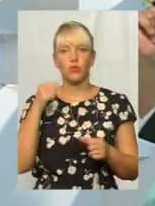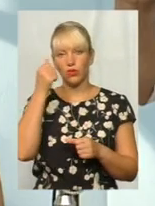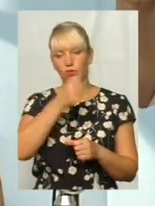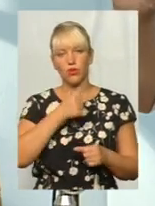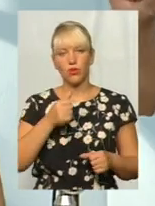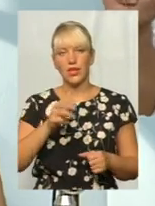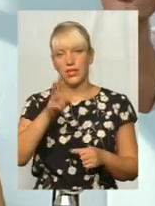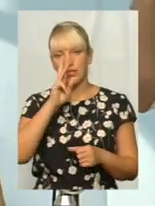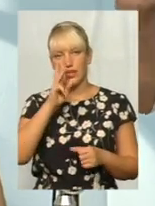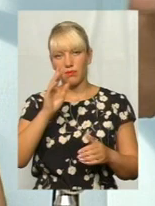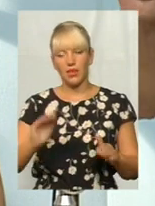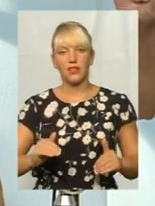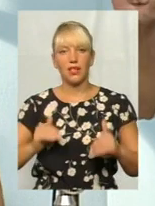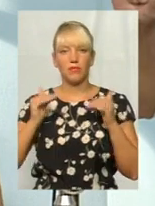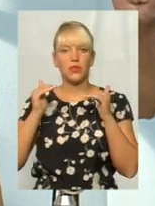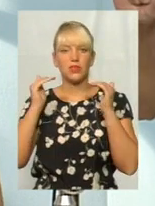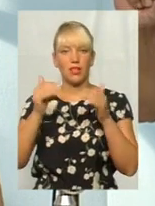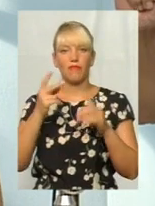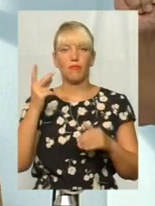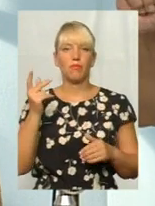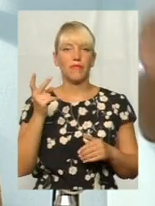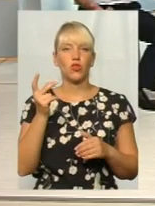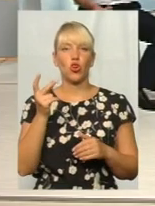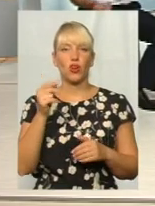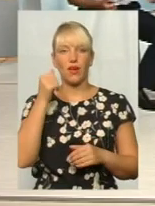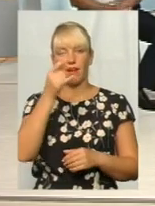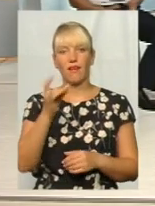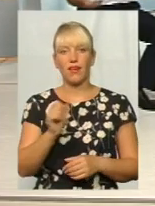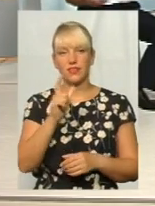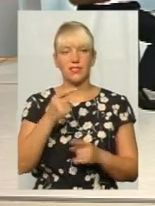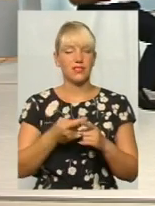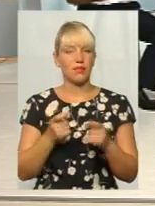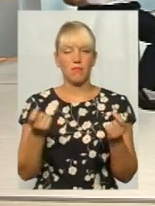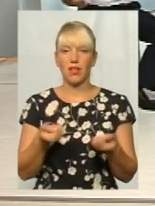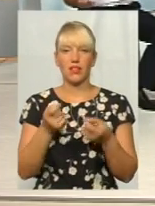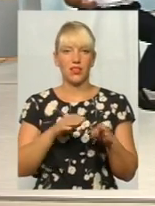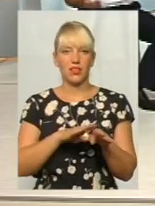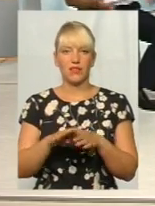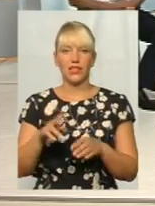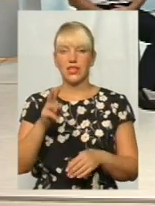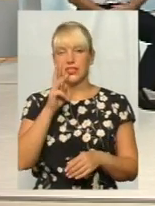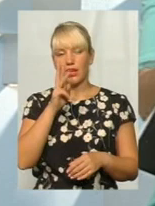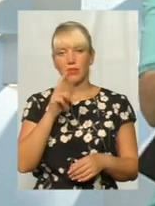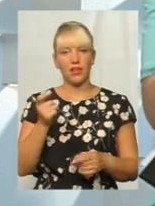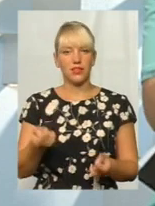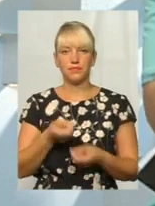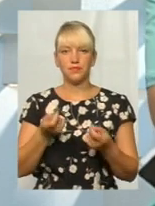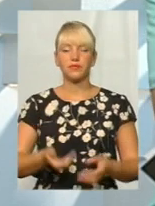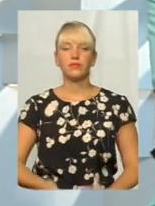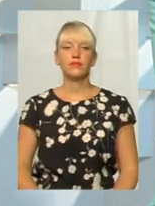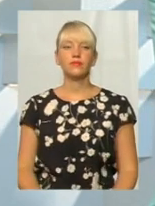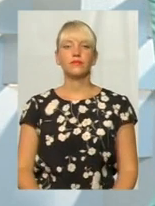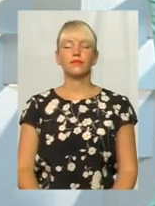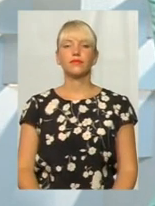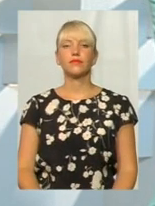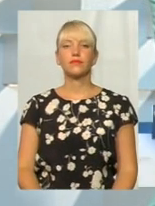зарплата зросла в півтора рази, бо низька зарплата, рівень низький, нас є Тернопільська. Слухаємо глядача, говоріть,